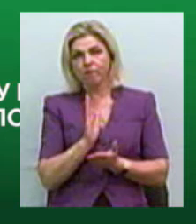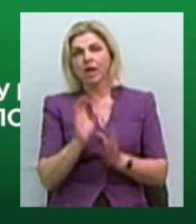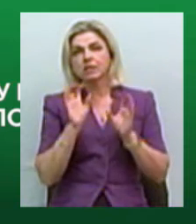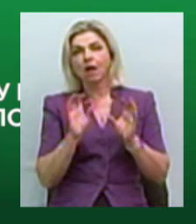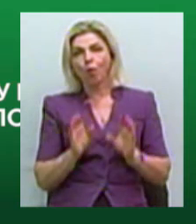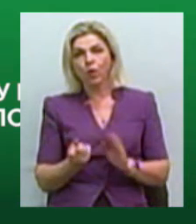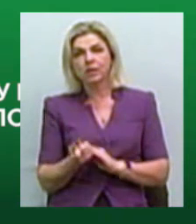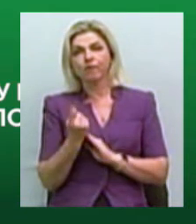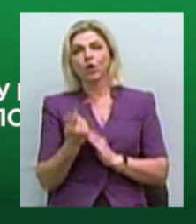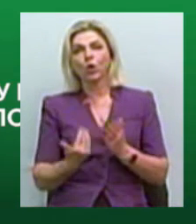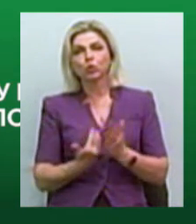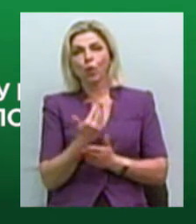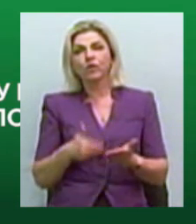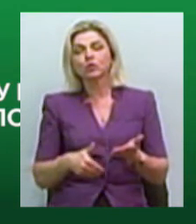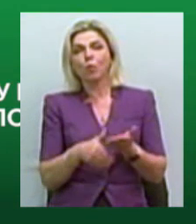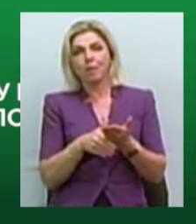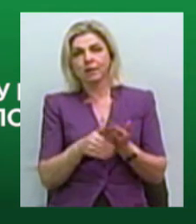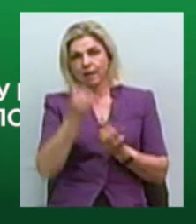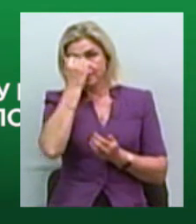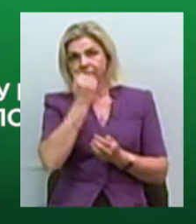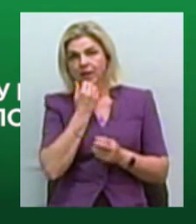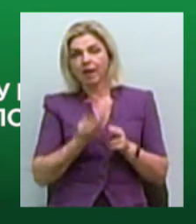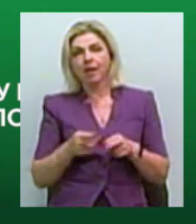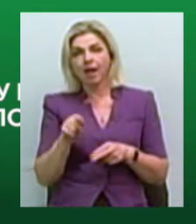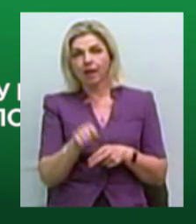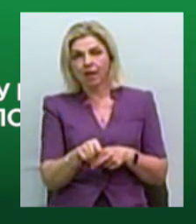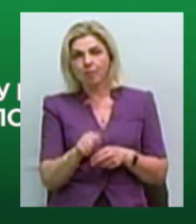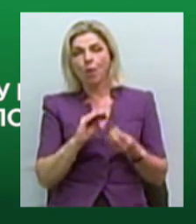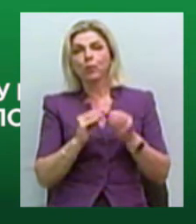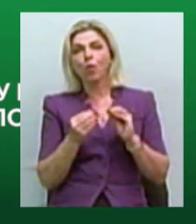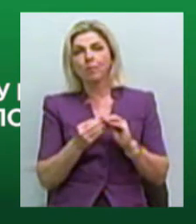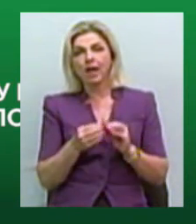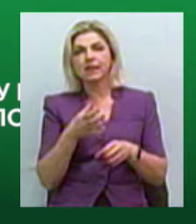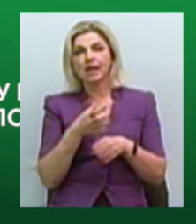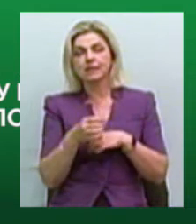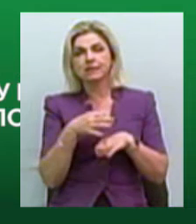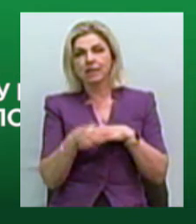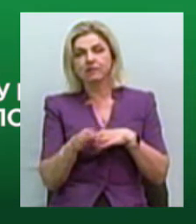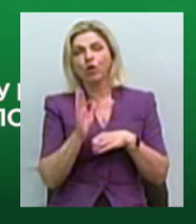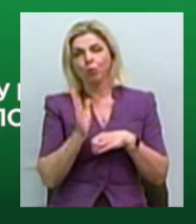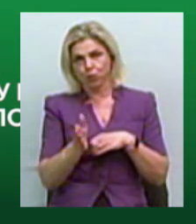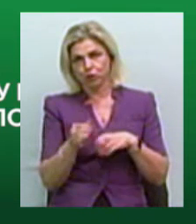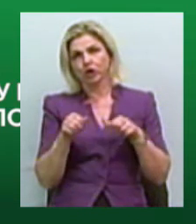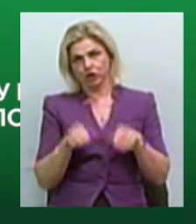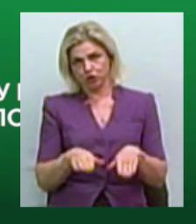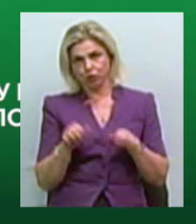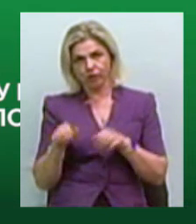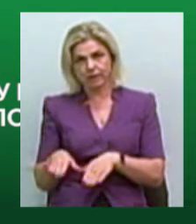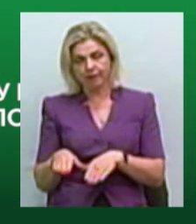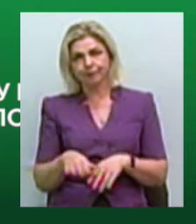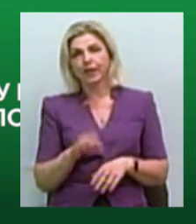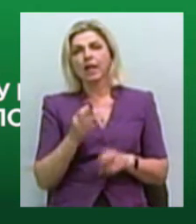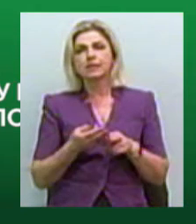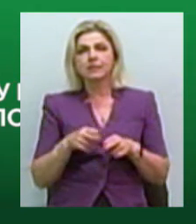'явилися нові інструменти, завдяки яким проблеми насильства будуть вирішуватися. Це і